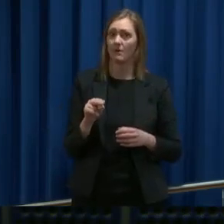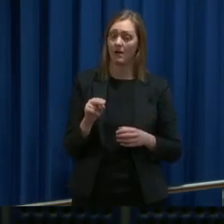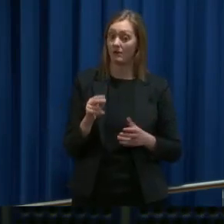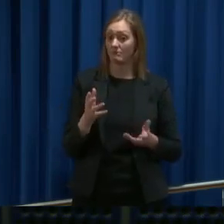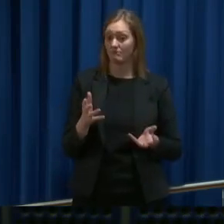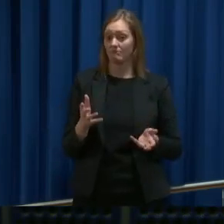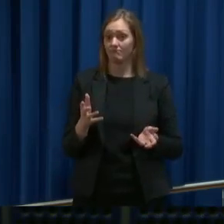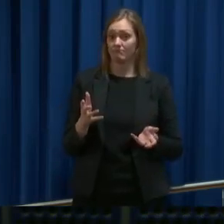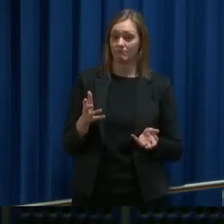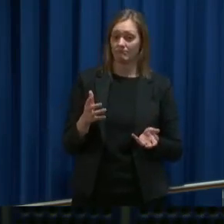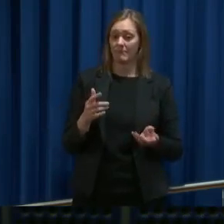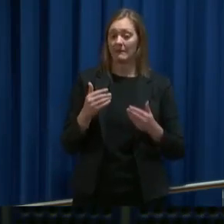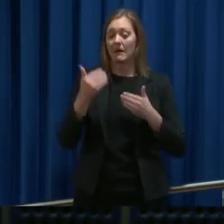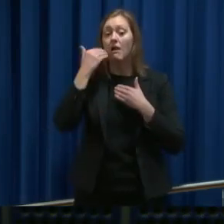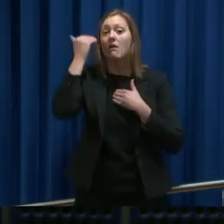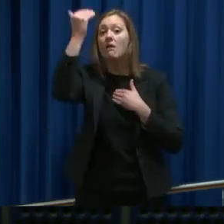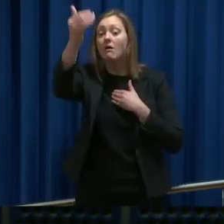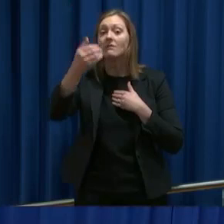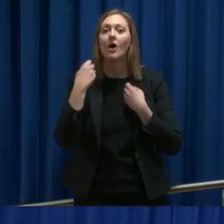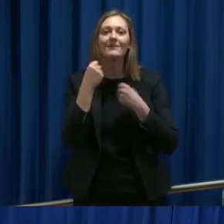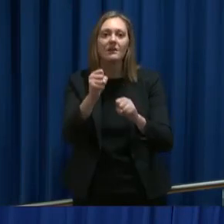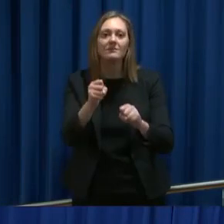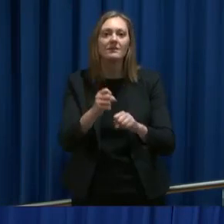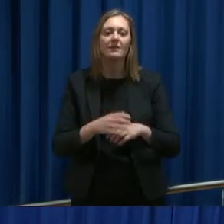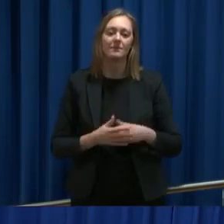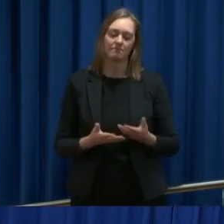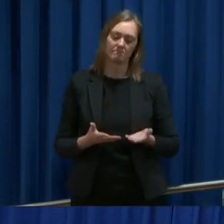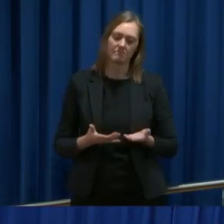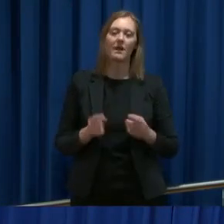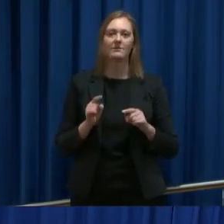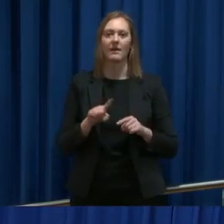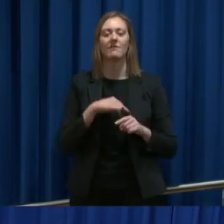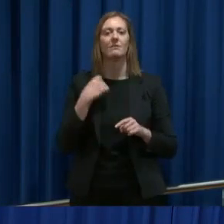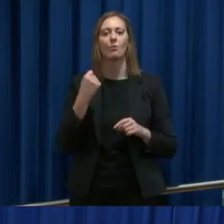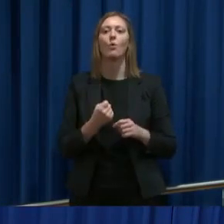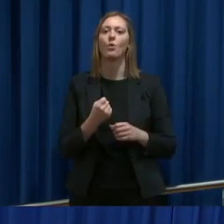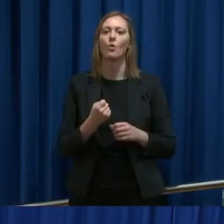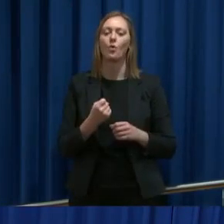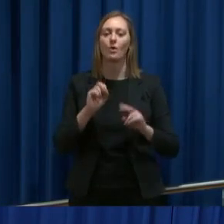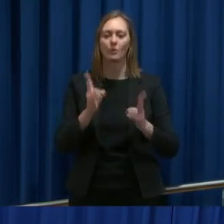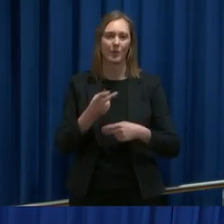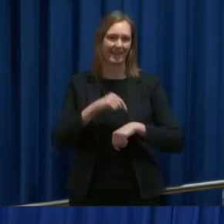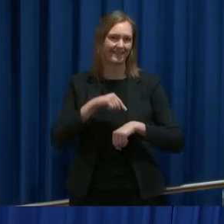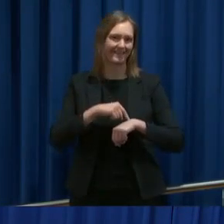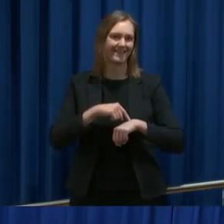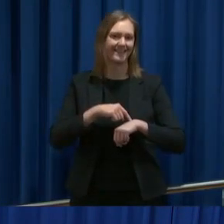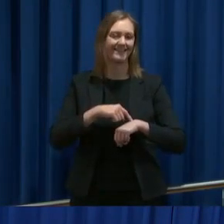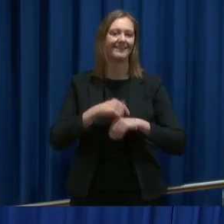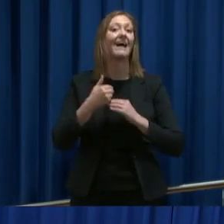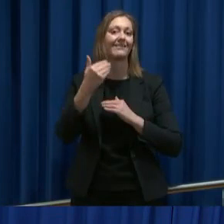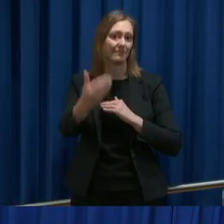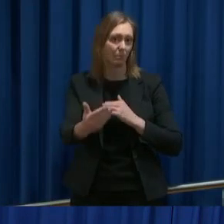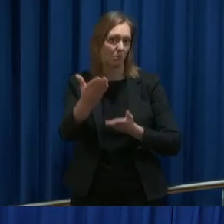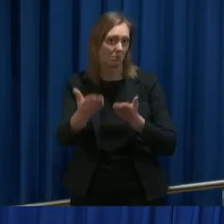Er dette her en langvarig satsing? Ja, det er jo noe av det som jeg tror vi skal bruke tid på når vi er over. Nå